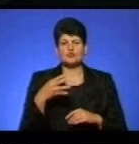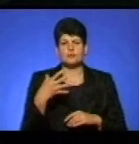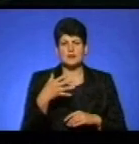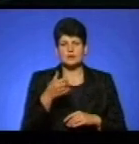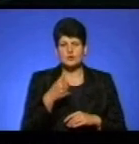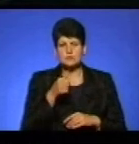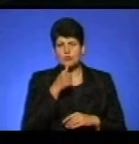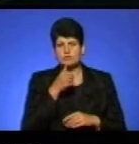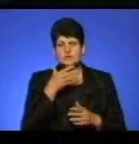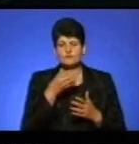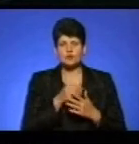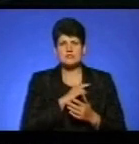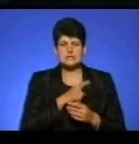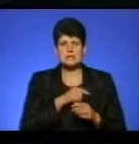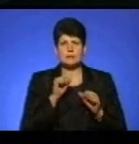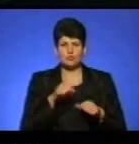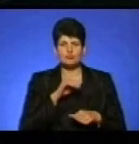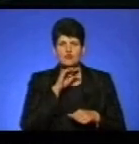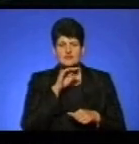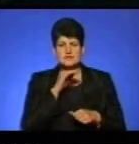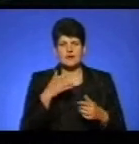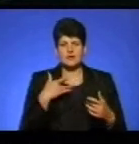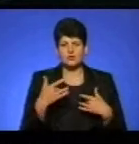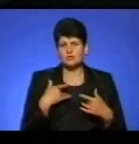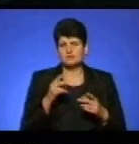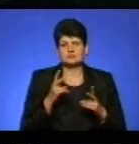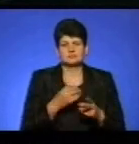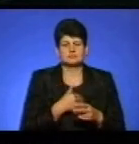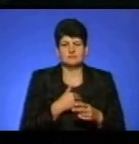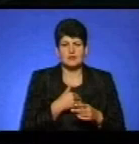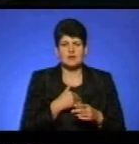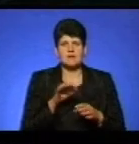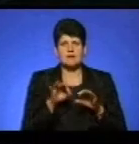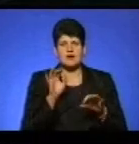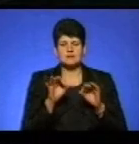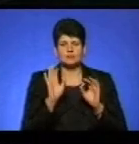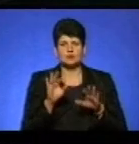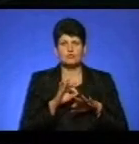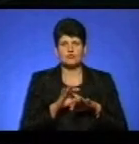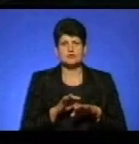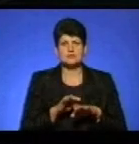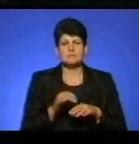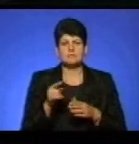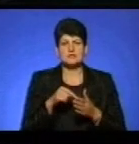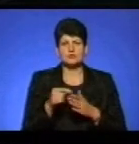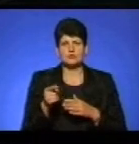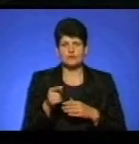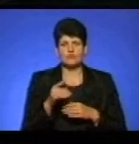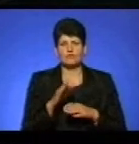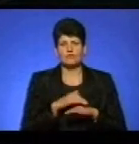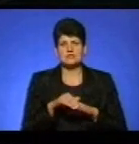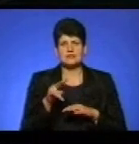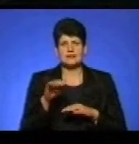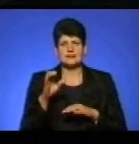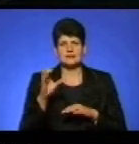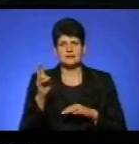Спробувати свої сили можуть і професійні актори, і аматори. Кастинг буде проводитись за адресою міста Тернопіль, вулиця Лисенка,